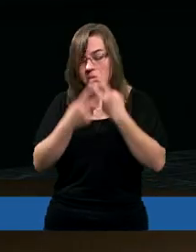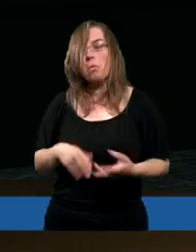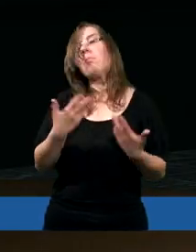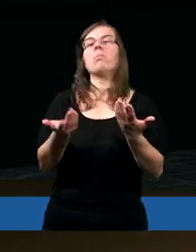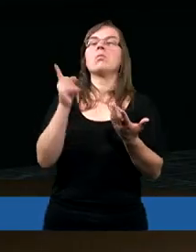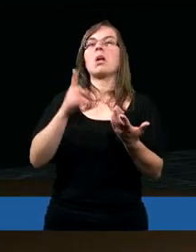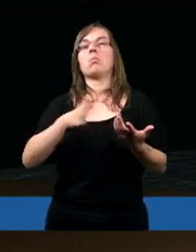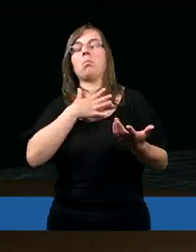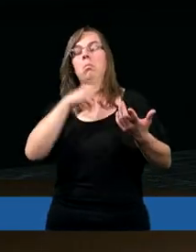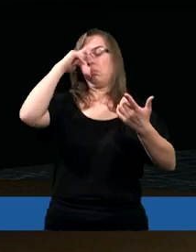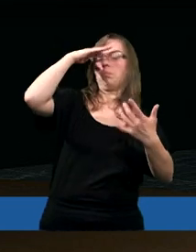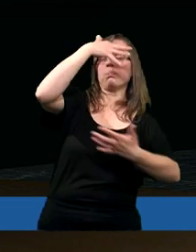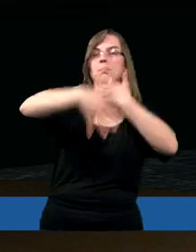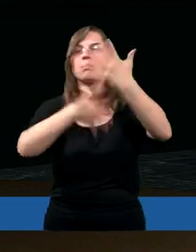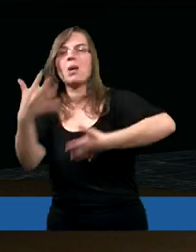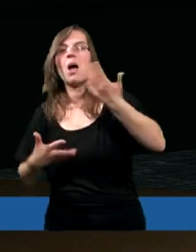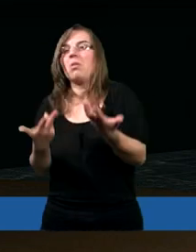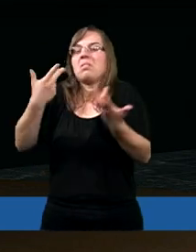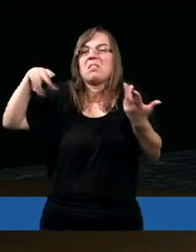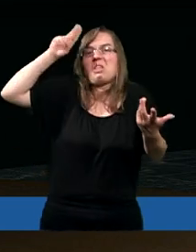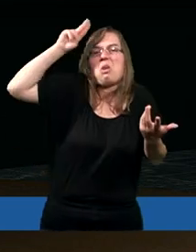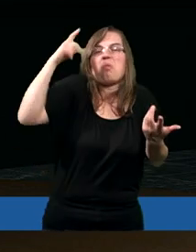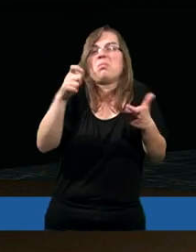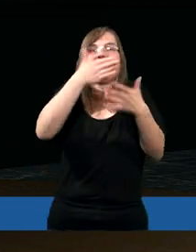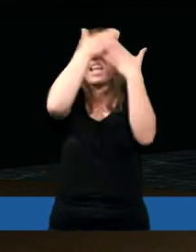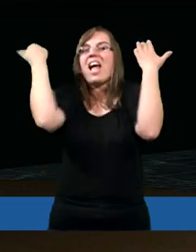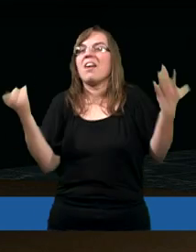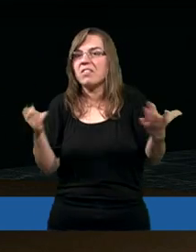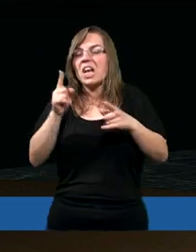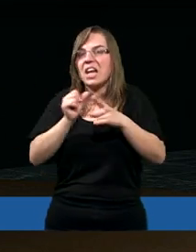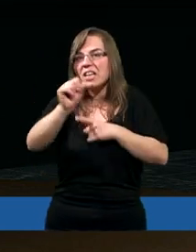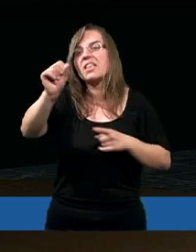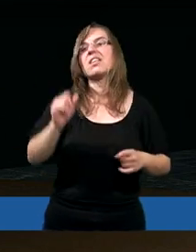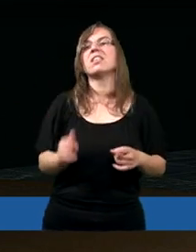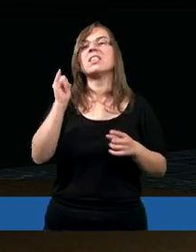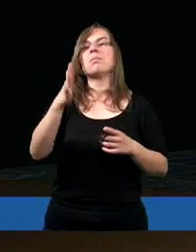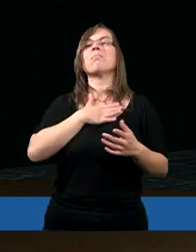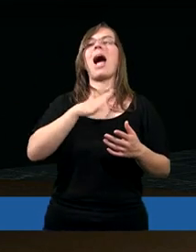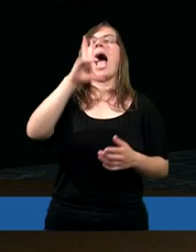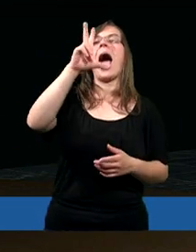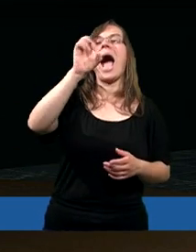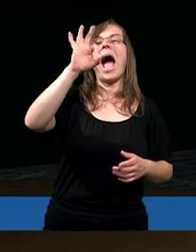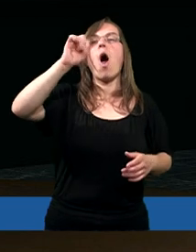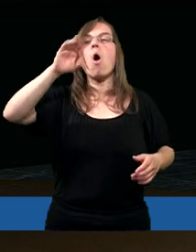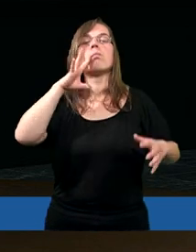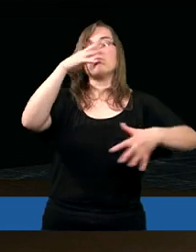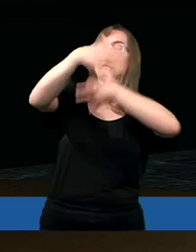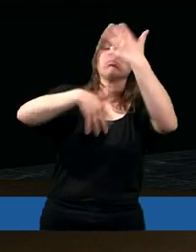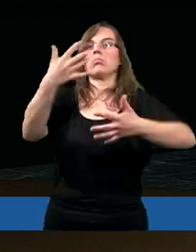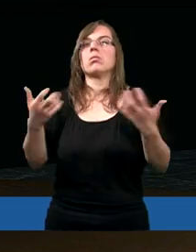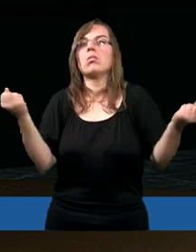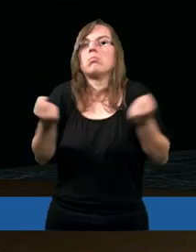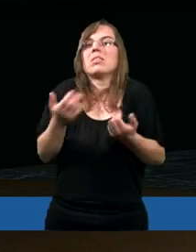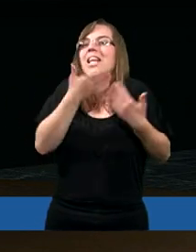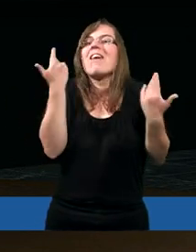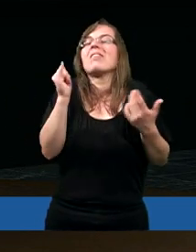się to wszystko mąci, plącze i nic z tego nie wiem. I większy mam chaos i właściwie ciemność w